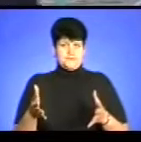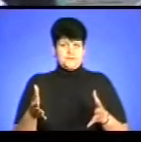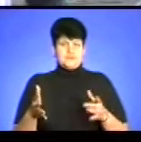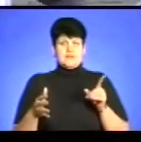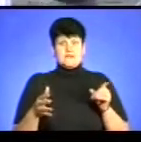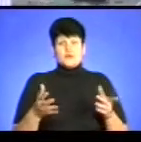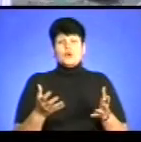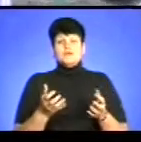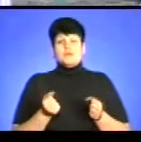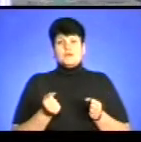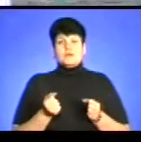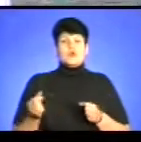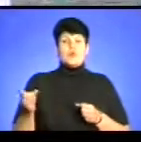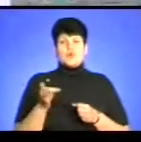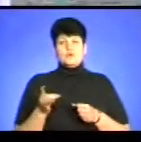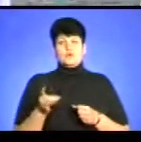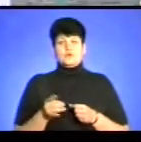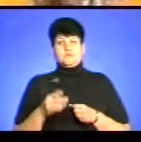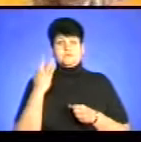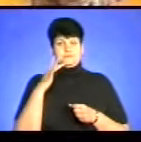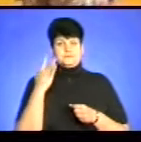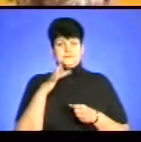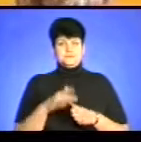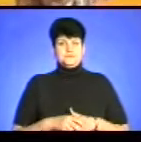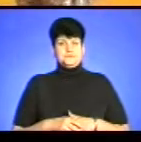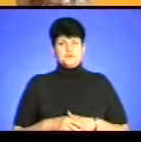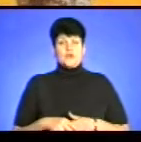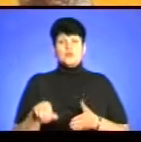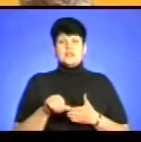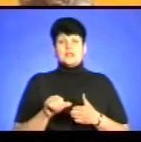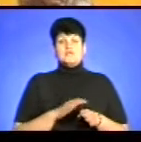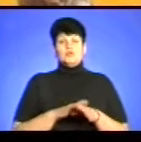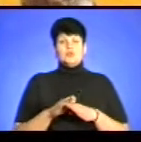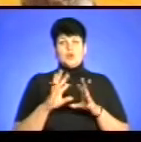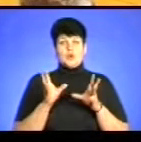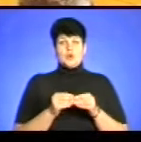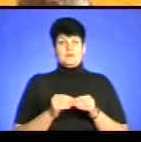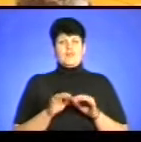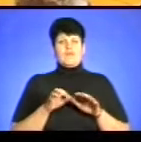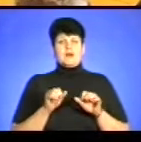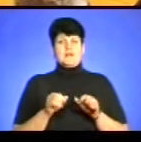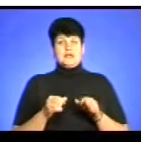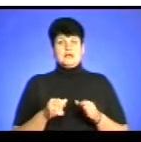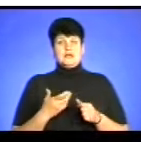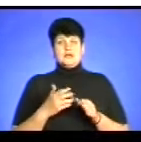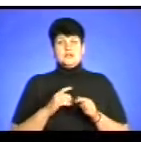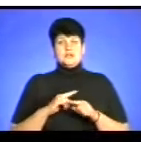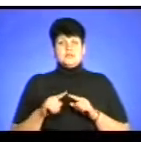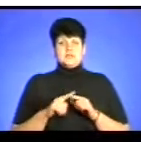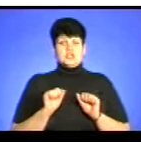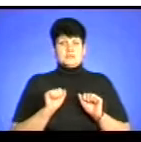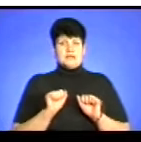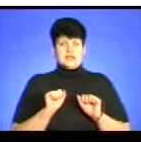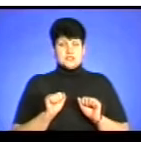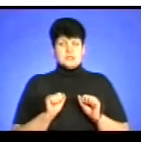отримав розвиток в США. Учасники виконували комплекс прав на швидкість, жим лежача, піднімання по канату,